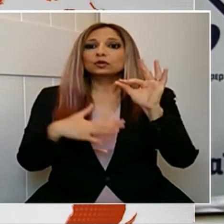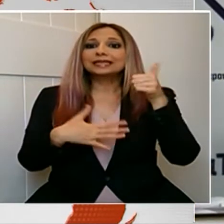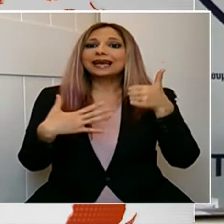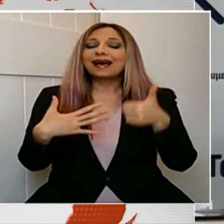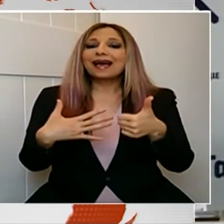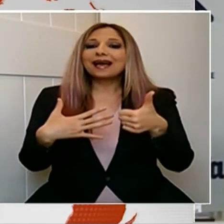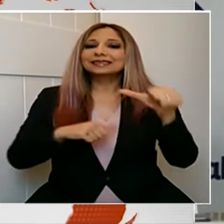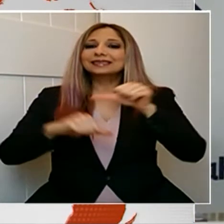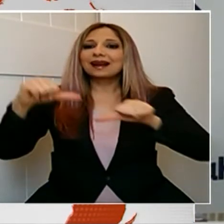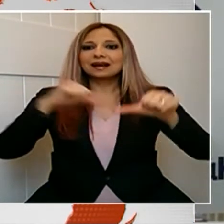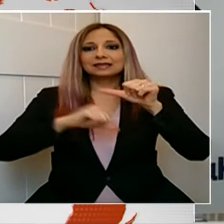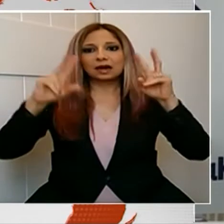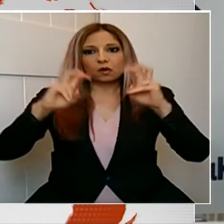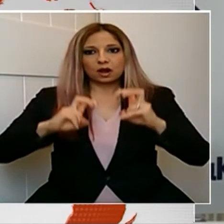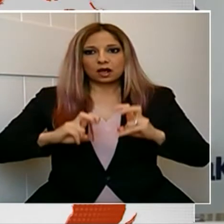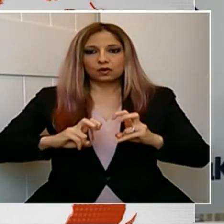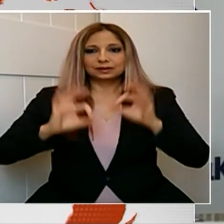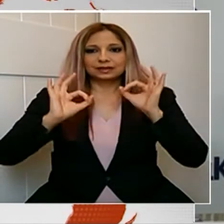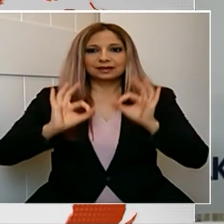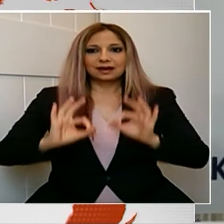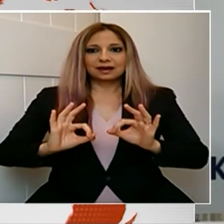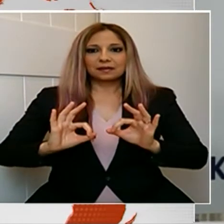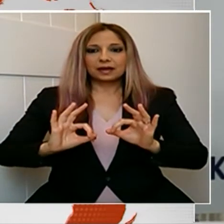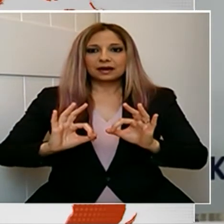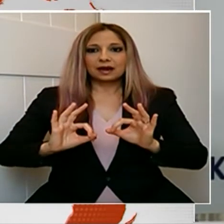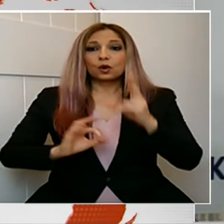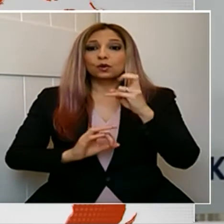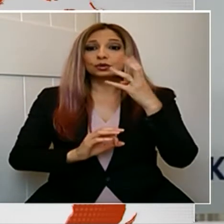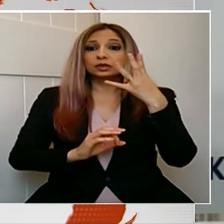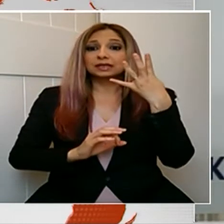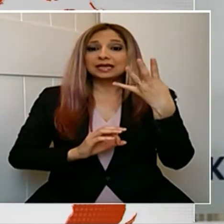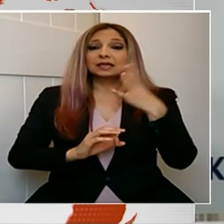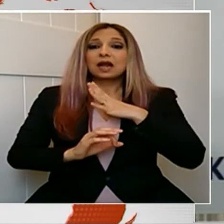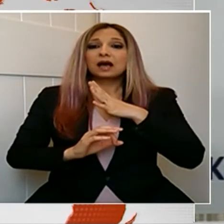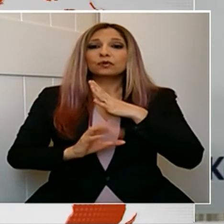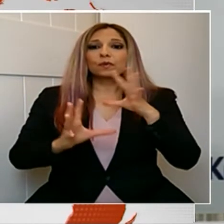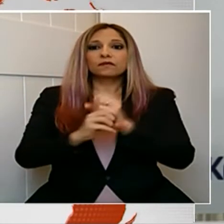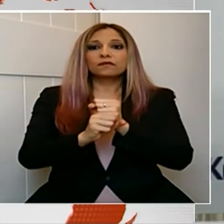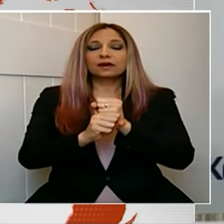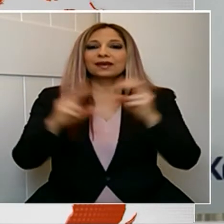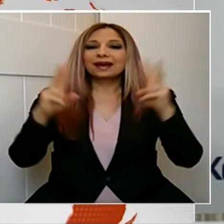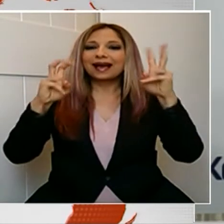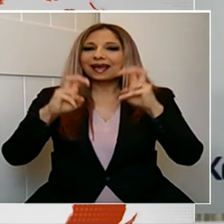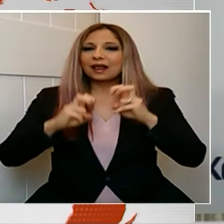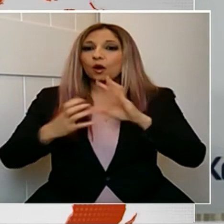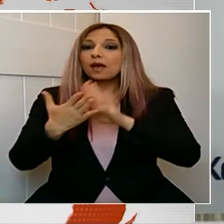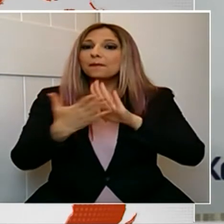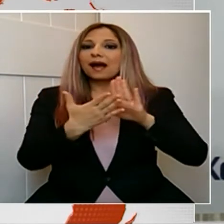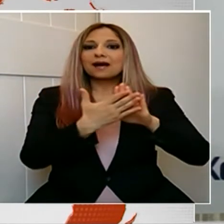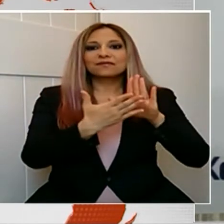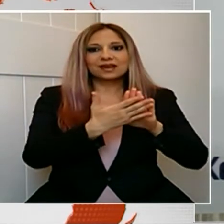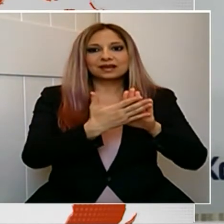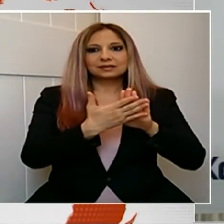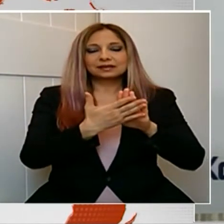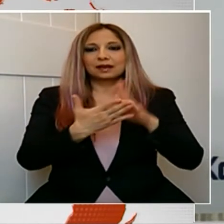διαγνώσεων. Συγκεκριμένα πρόκειται για 24 άτομα που εντοπίστηκαν μέσω εχνηλάτησης των επαφών ήδη επιβεβαιωμένων